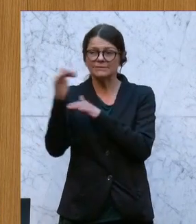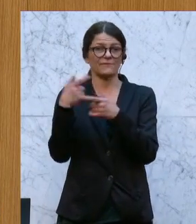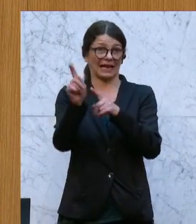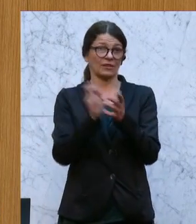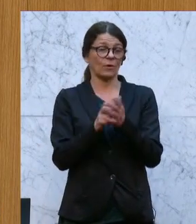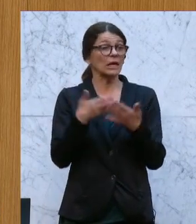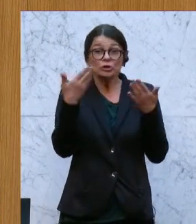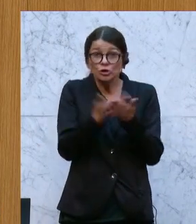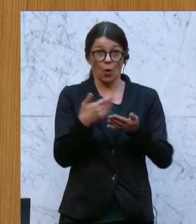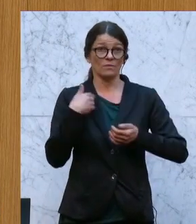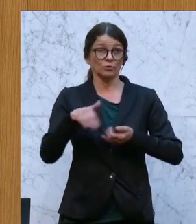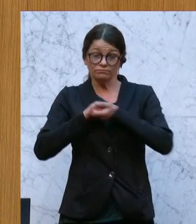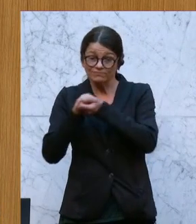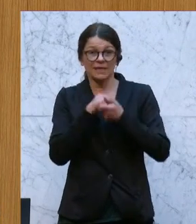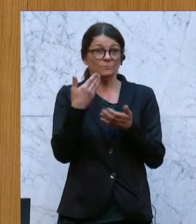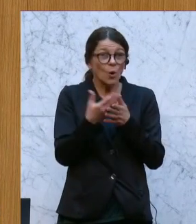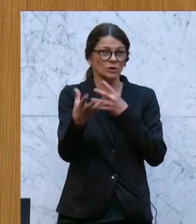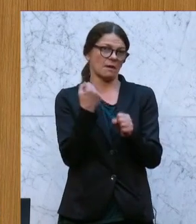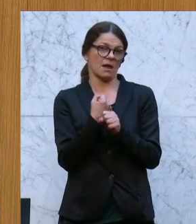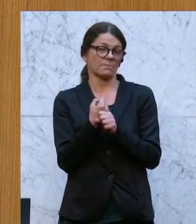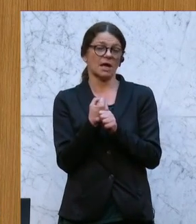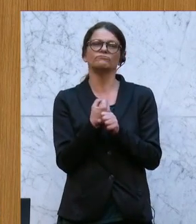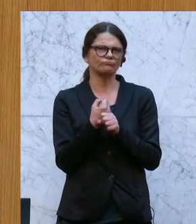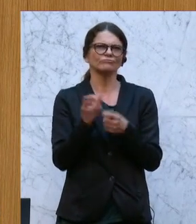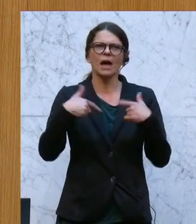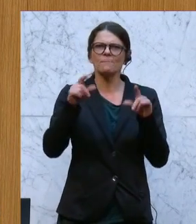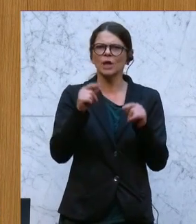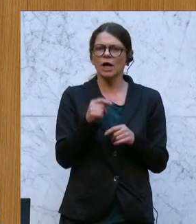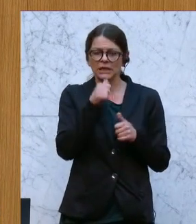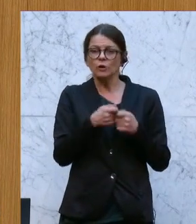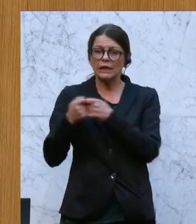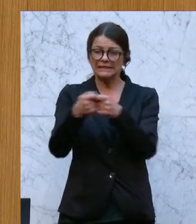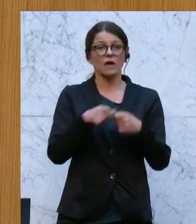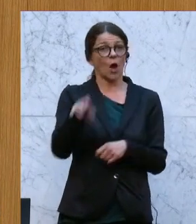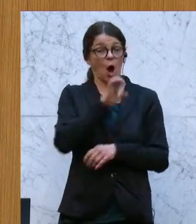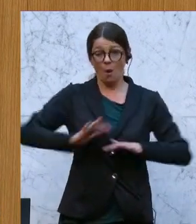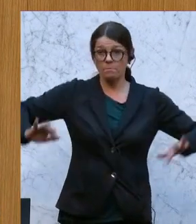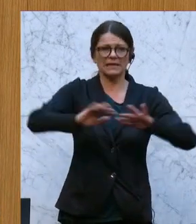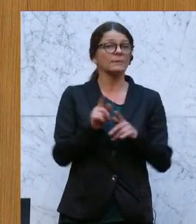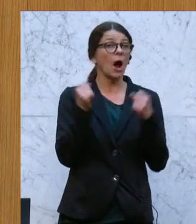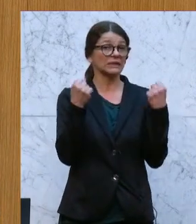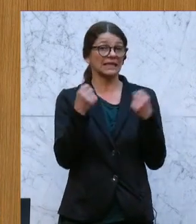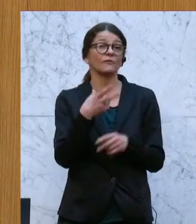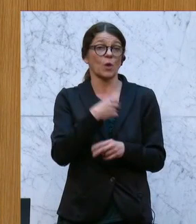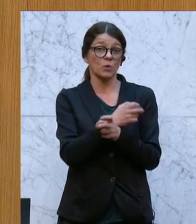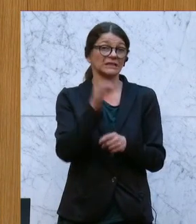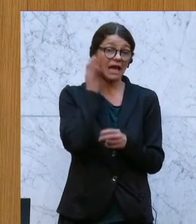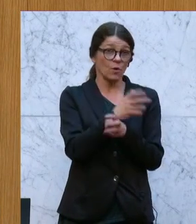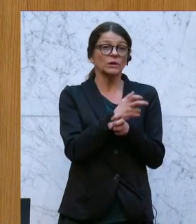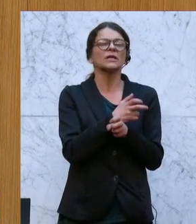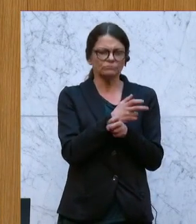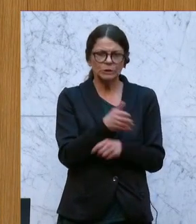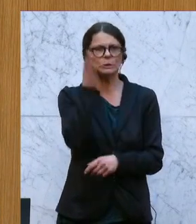müssen wir zusammenhalten, so müssen wir miteinander agieren. Dann sind nicht nur die Zivilisation Europas, sondern auch die Sicherheit der Österreicherinnen und Österreicher